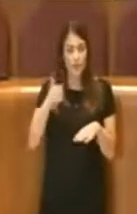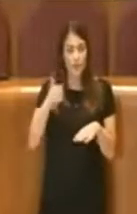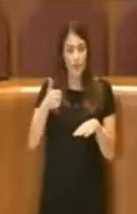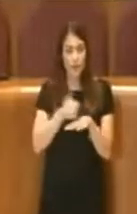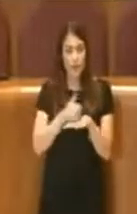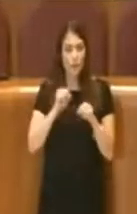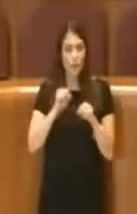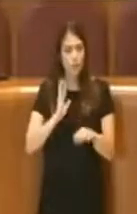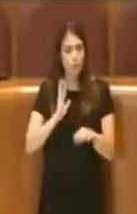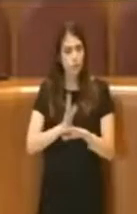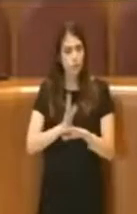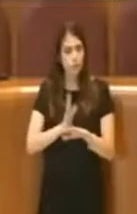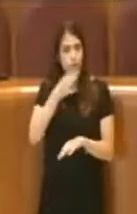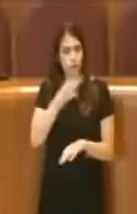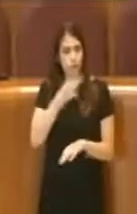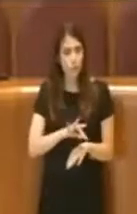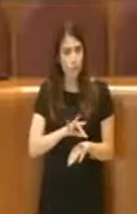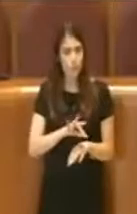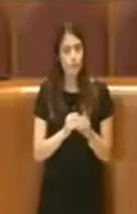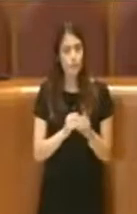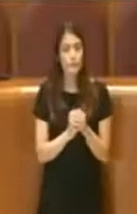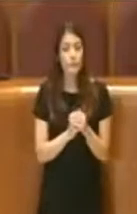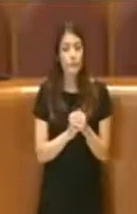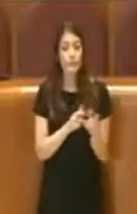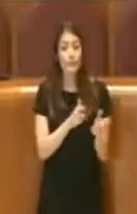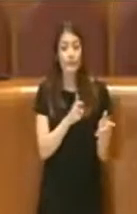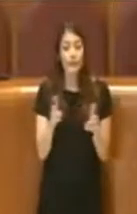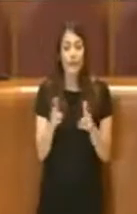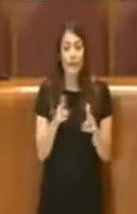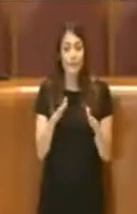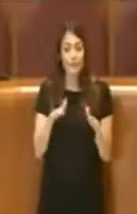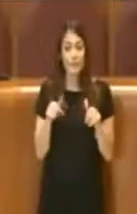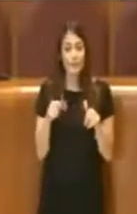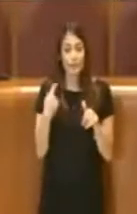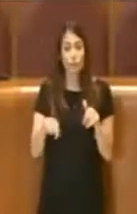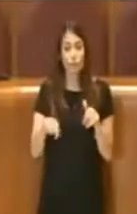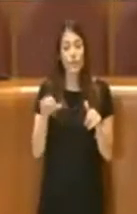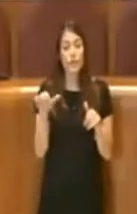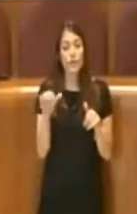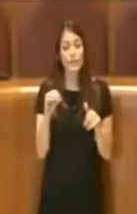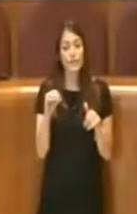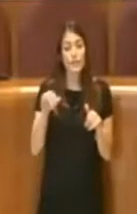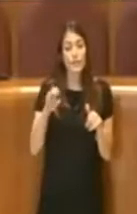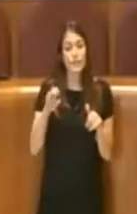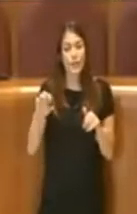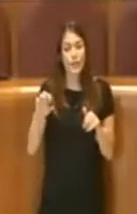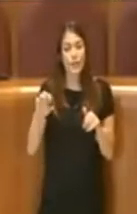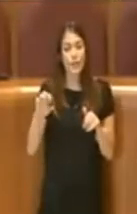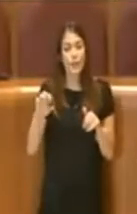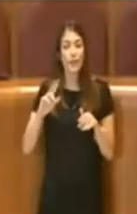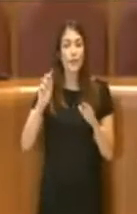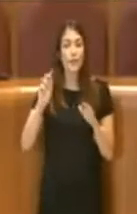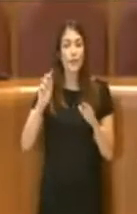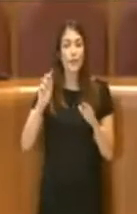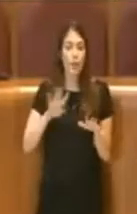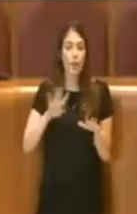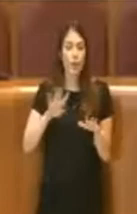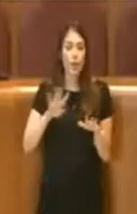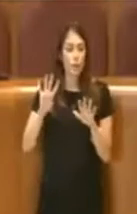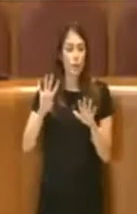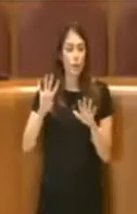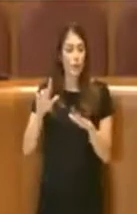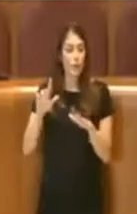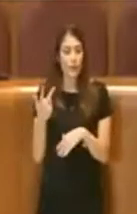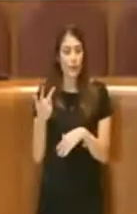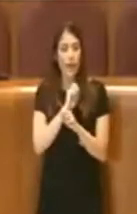intervenire, dopo l'armistizio di Cassibile del 3 settembre 1943, annunciato l